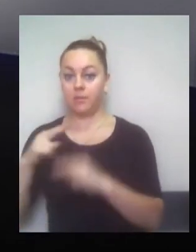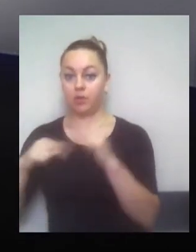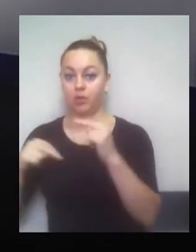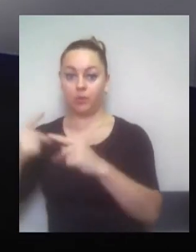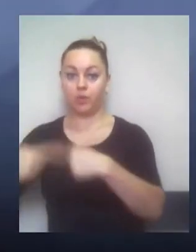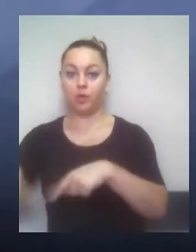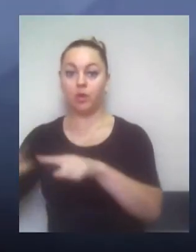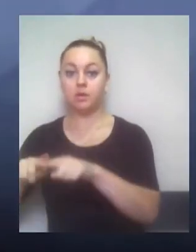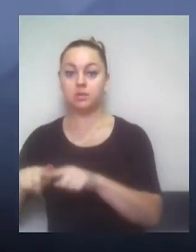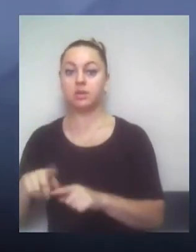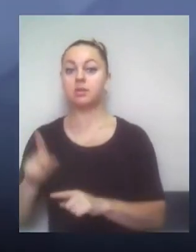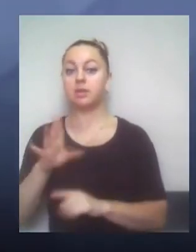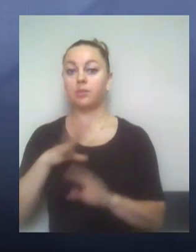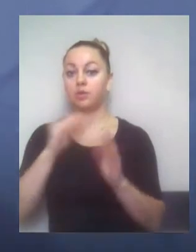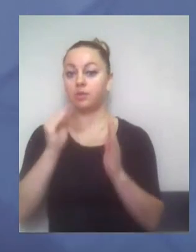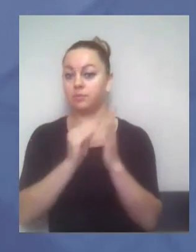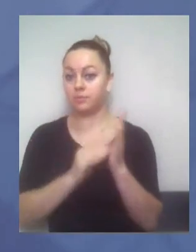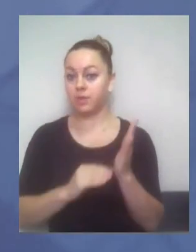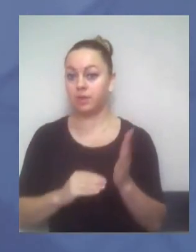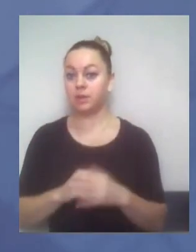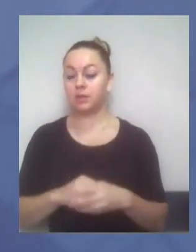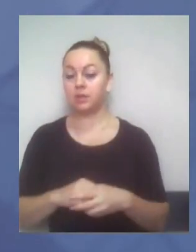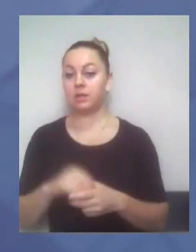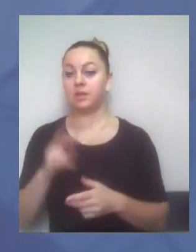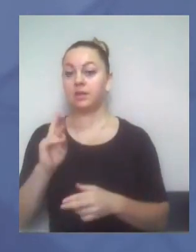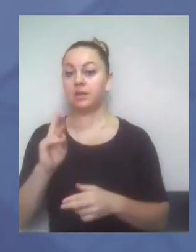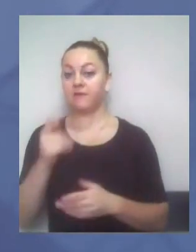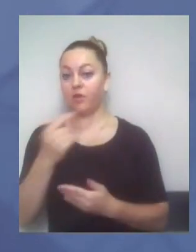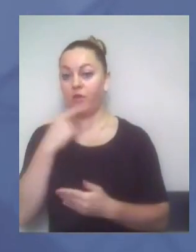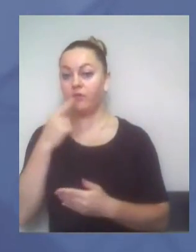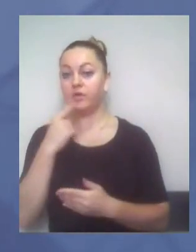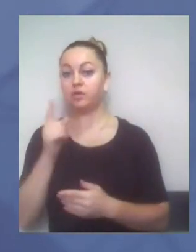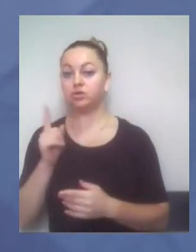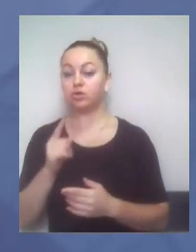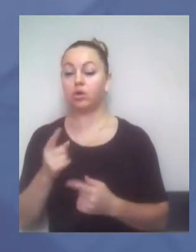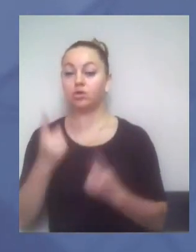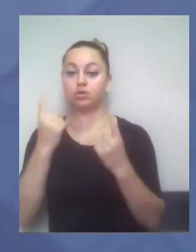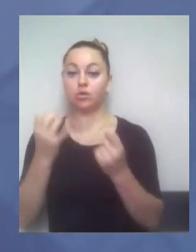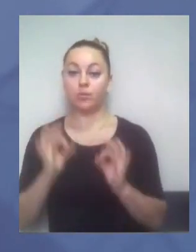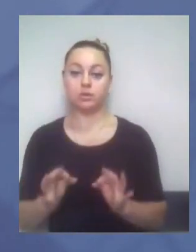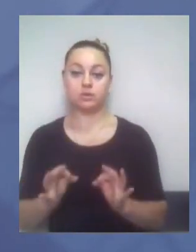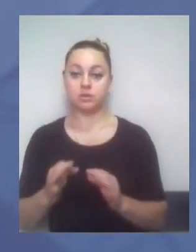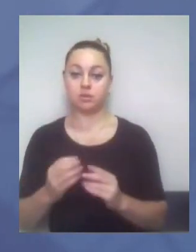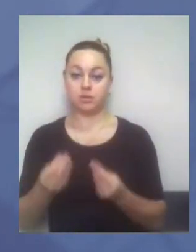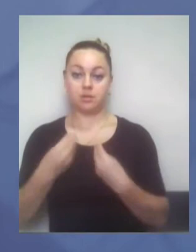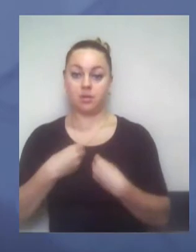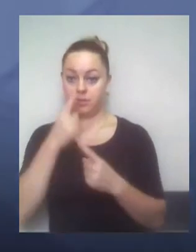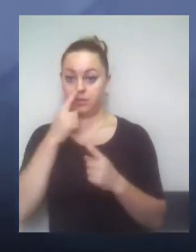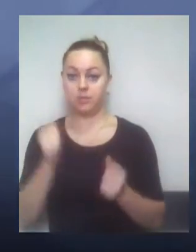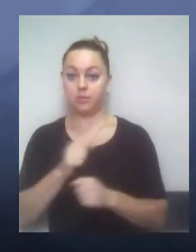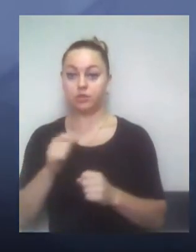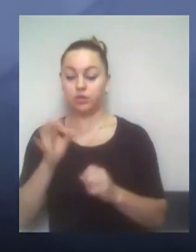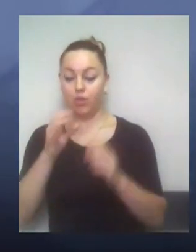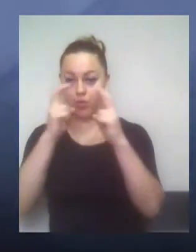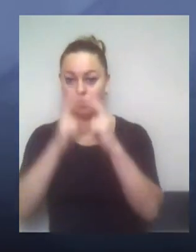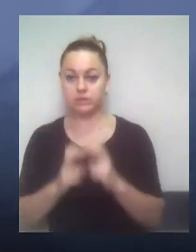яка складена, але, як ви самі зазначили, стосовно гарантій, які можуть бути, коли не було проведено взагалі обстеження і